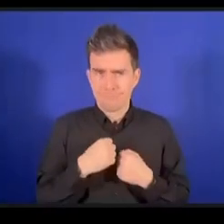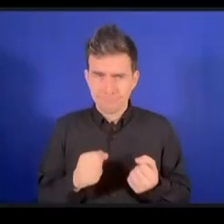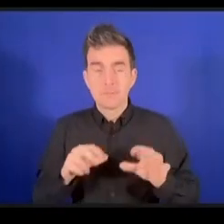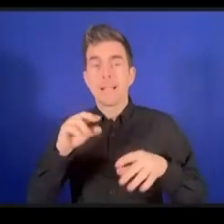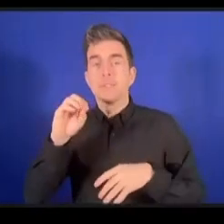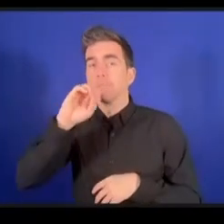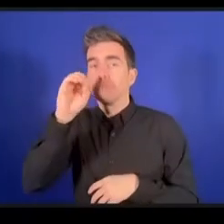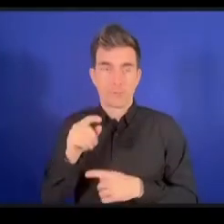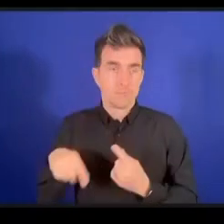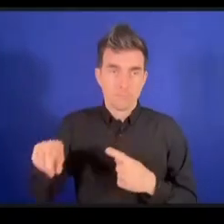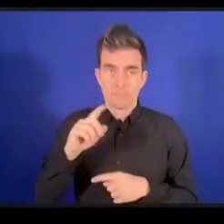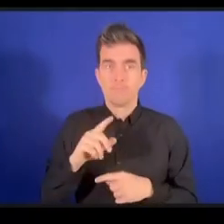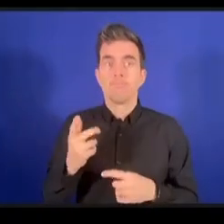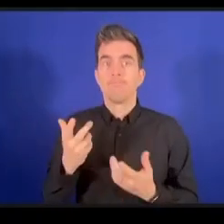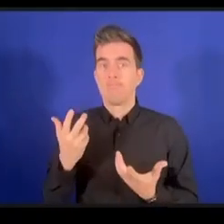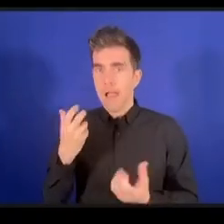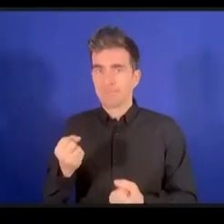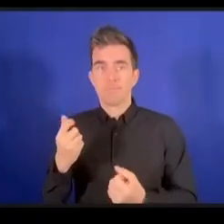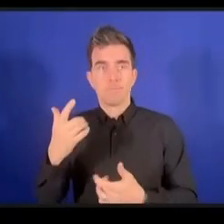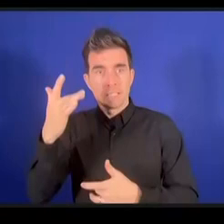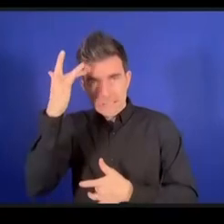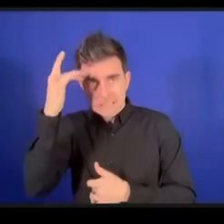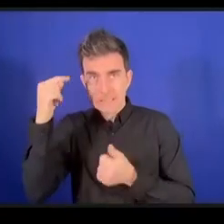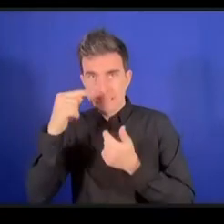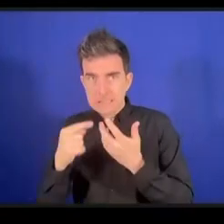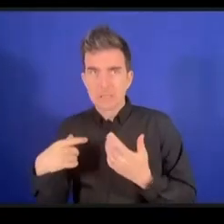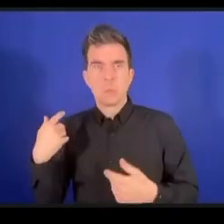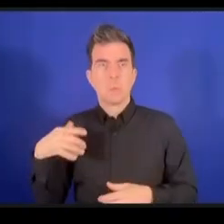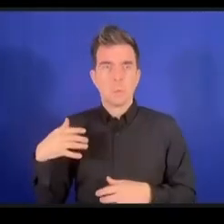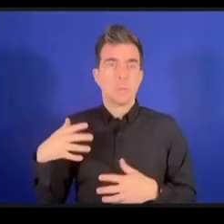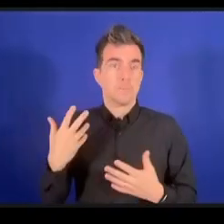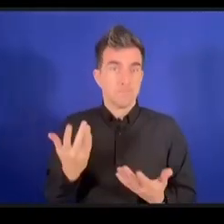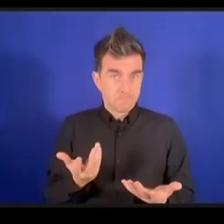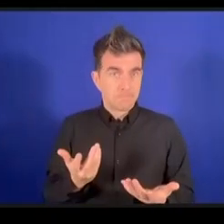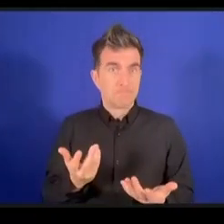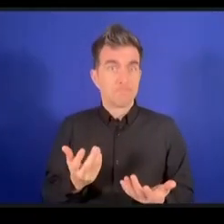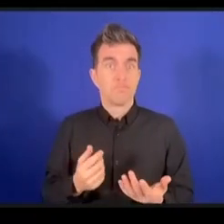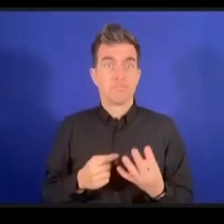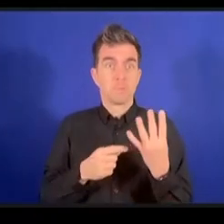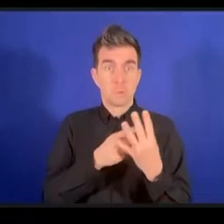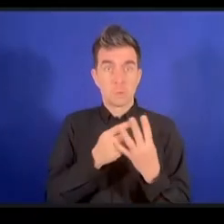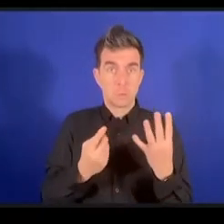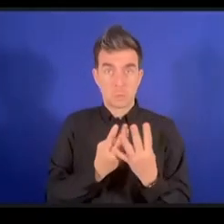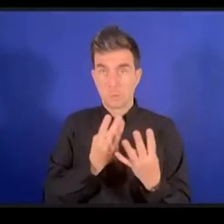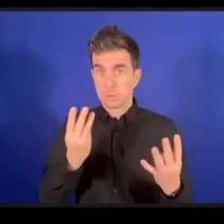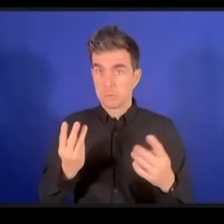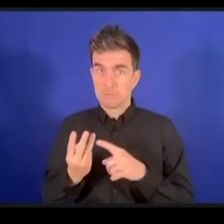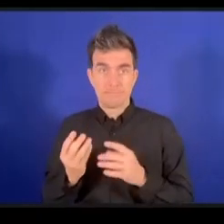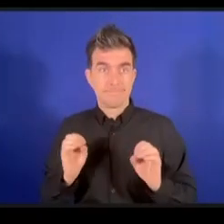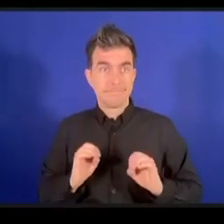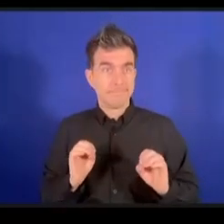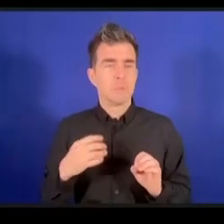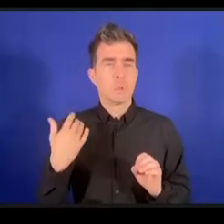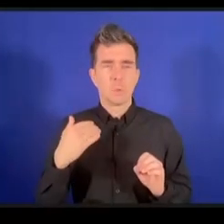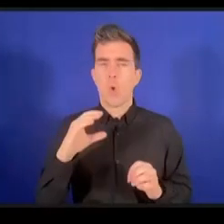مراض مستعصية فهذا التقرير يغطي